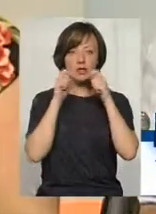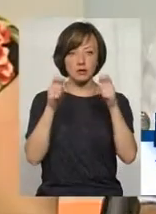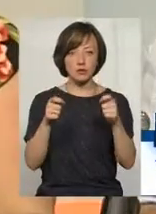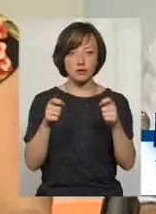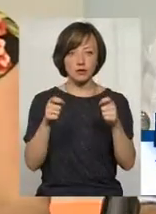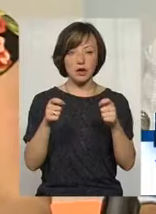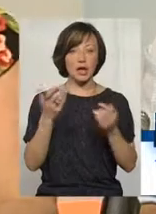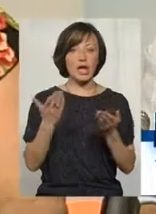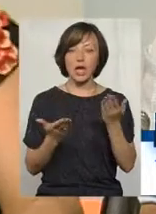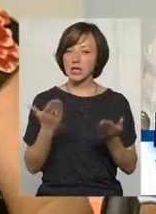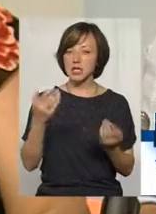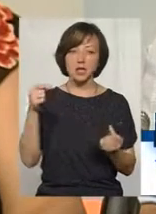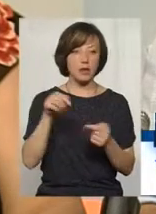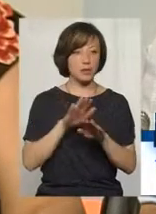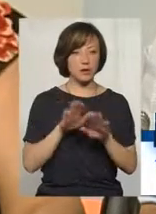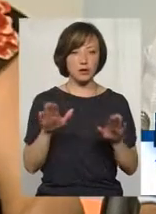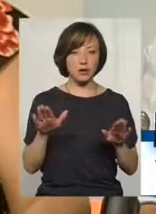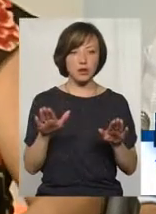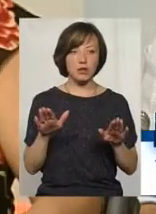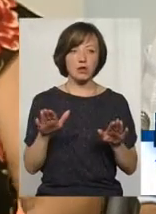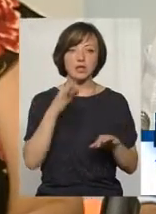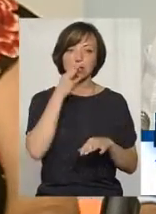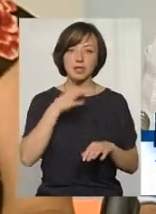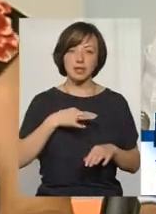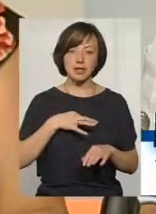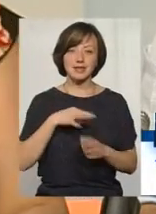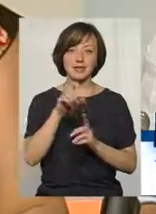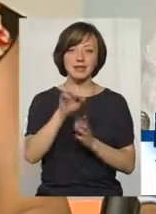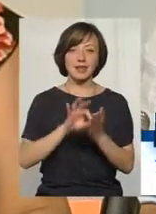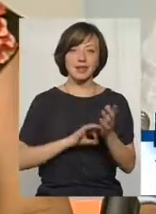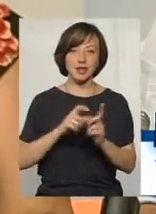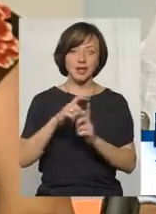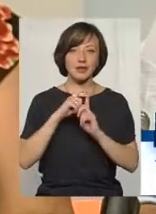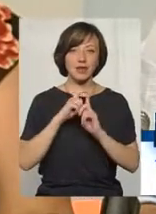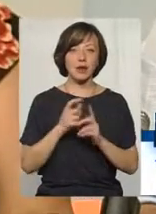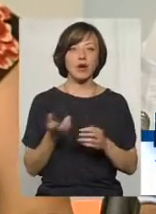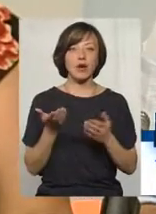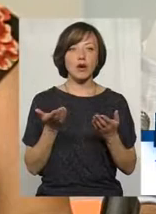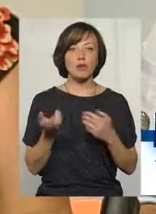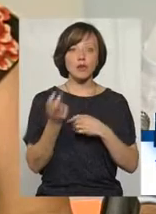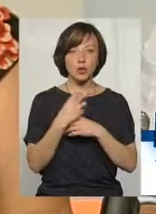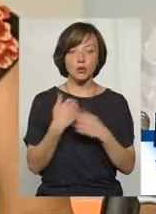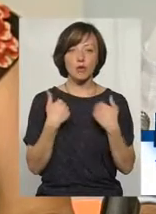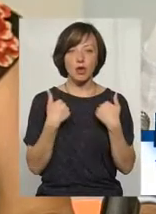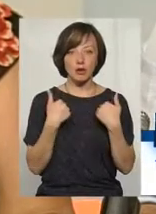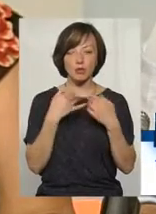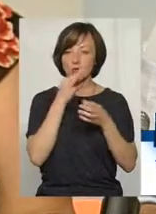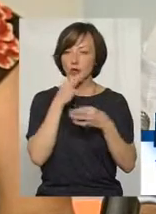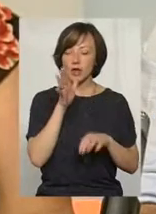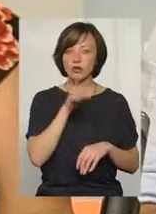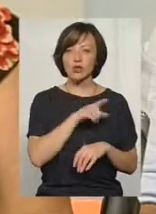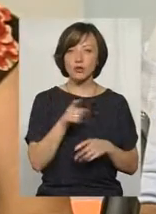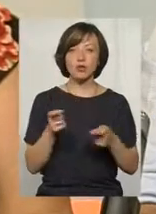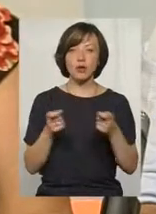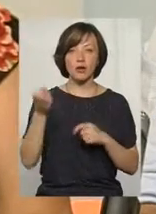Якщо не підходить, давайте мені одразу відповідь. Давайте ви підходьте до мене в будь-який час.